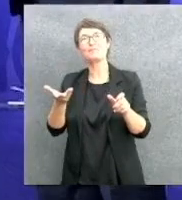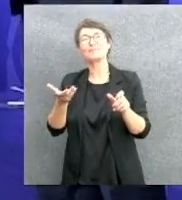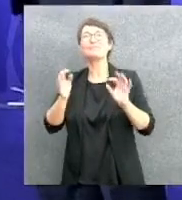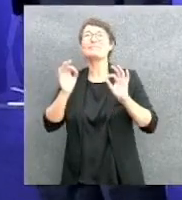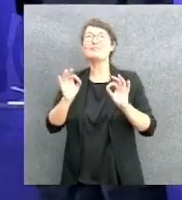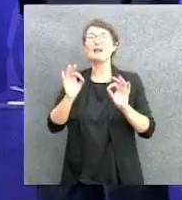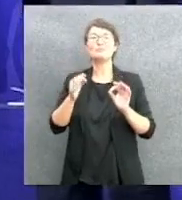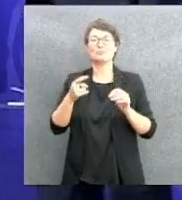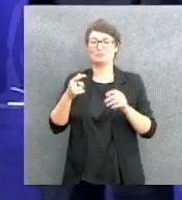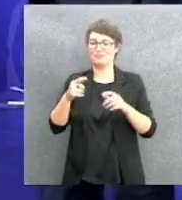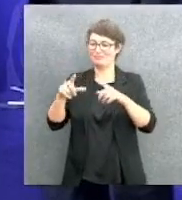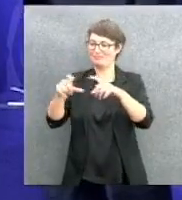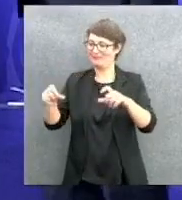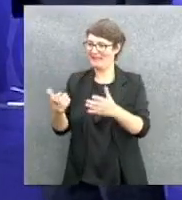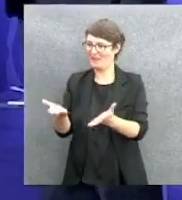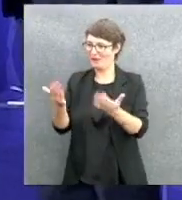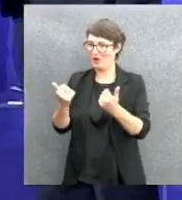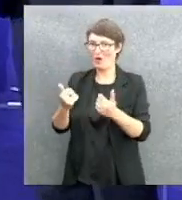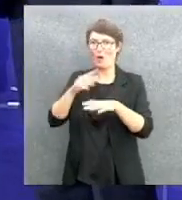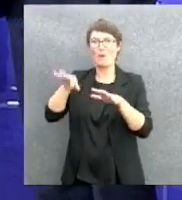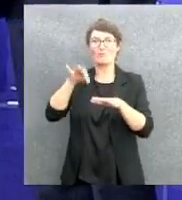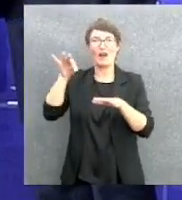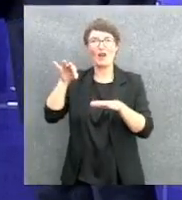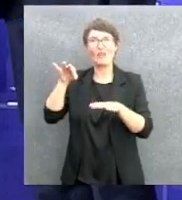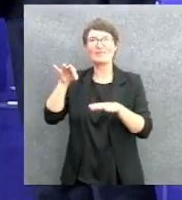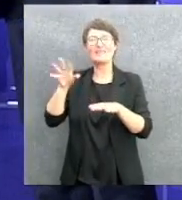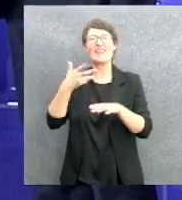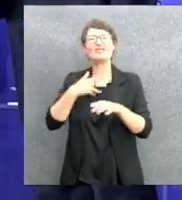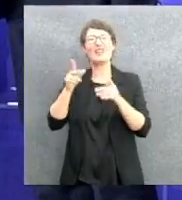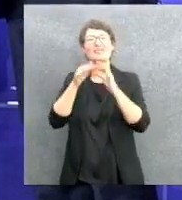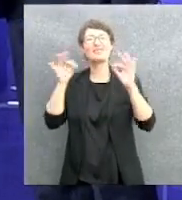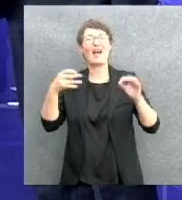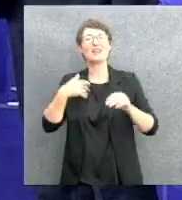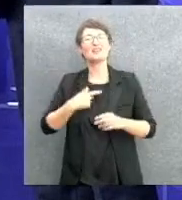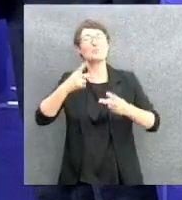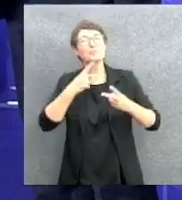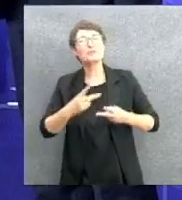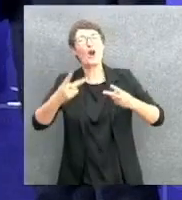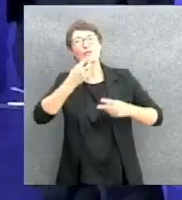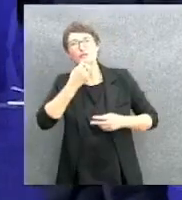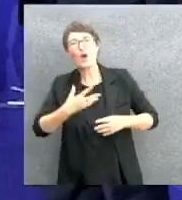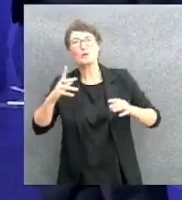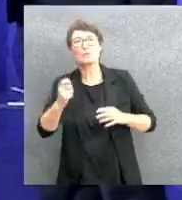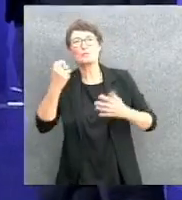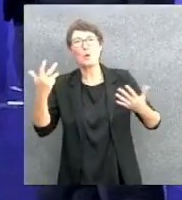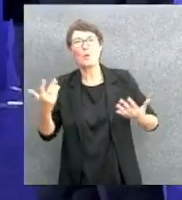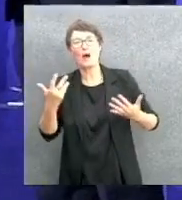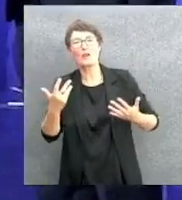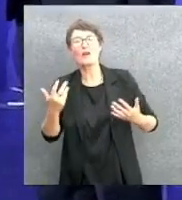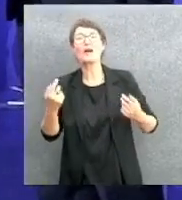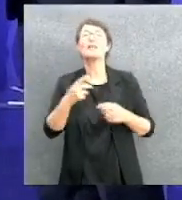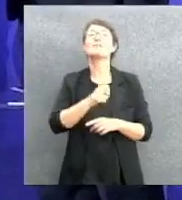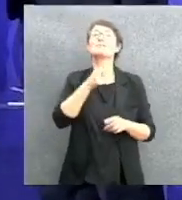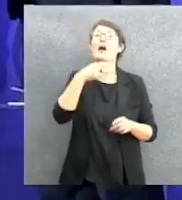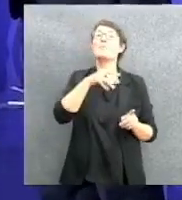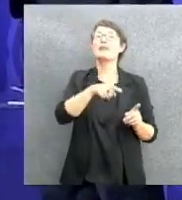fortuna. Minenna con l'ADM invece ha chiesto a loro, ai meno fortunati, di disegnare insieme la fortuna per